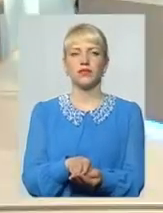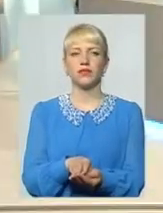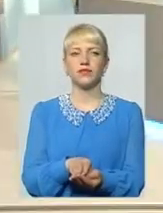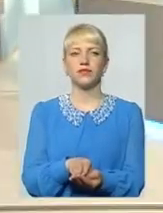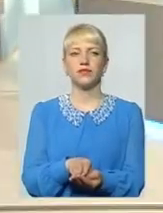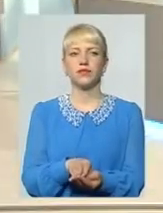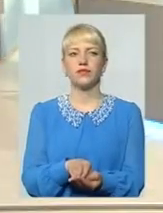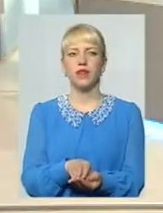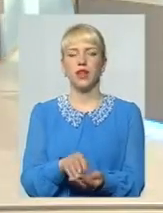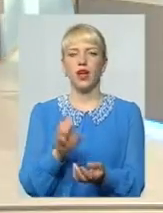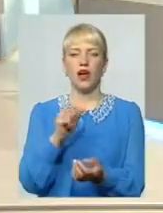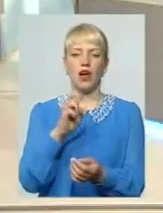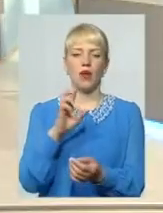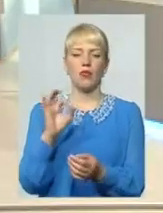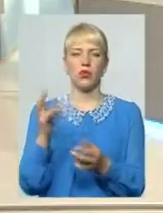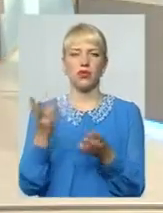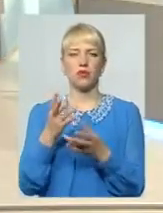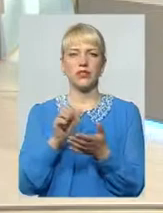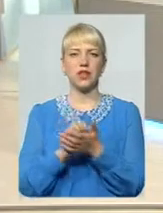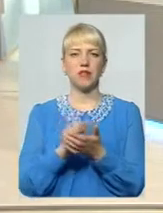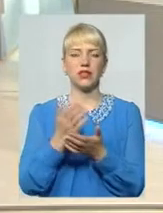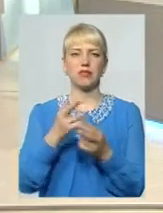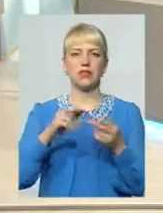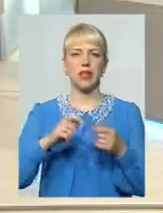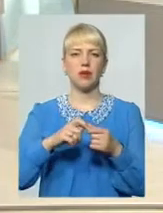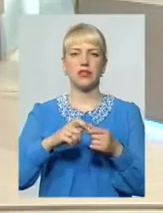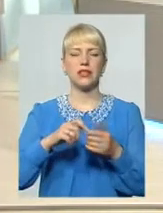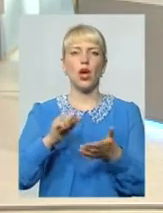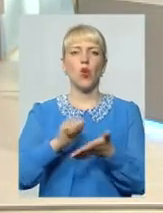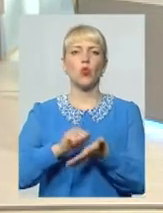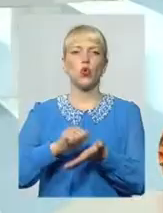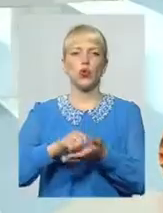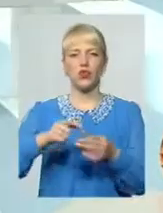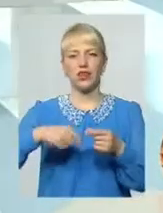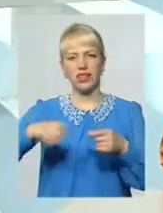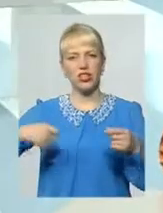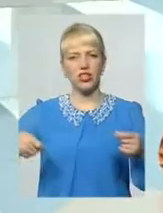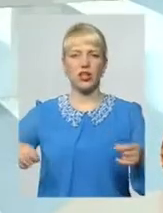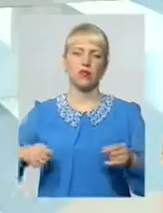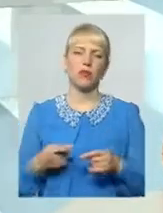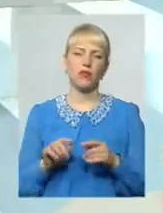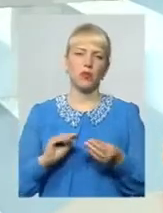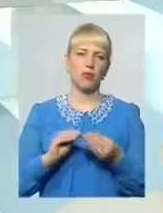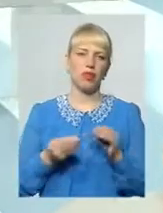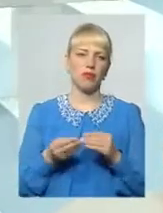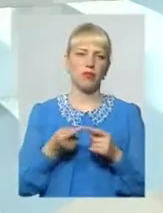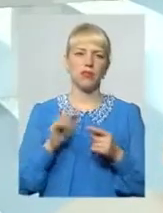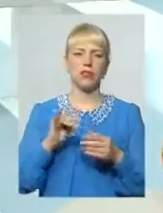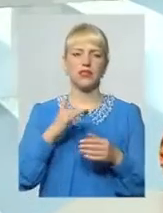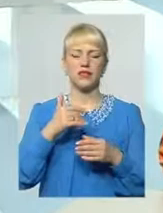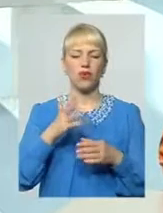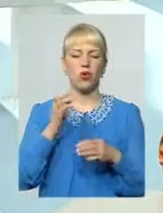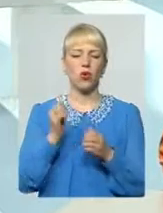бюрократичними якимись проблемами теж? Так, і ці проблеми, але я маю на увазі, що настільки це індивідуально, кожна сім'я так важко це